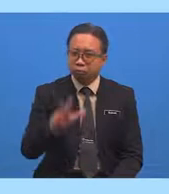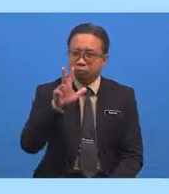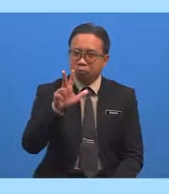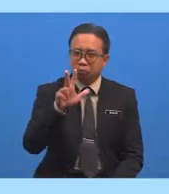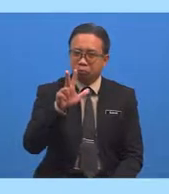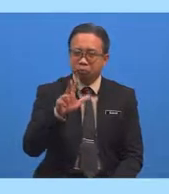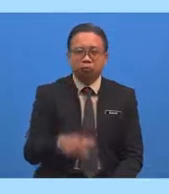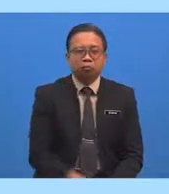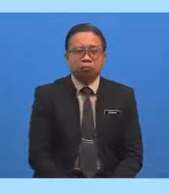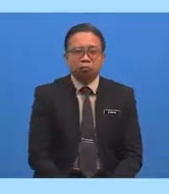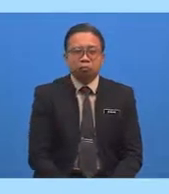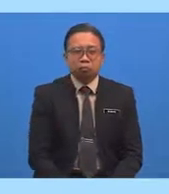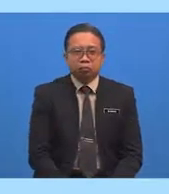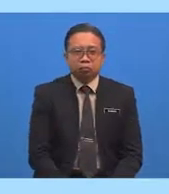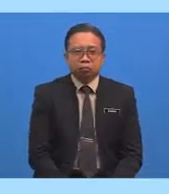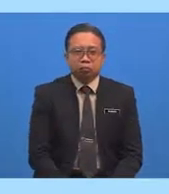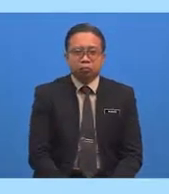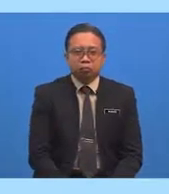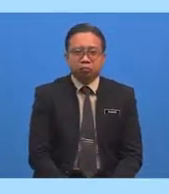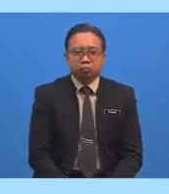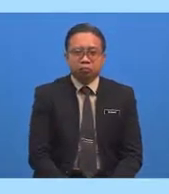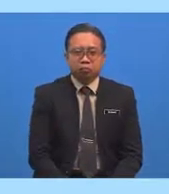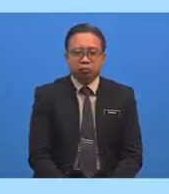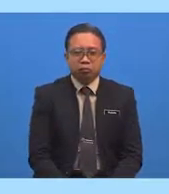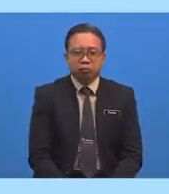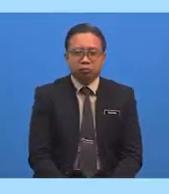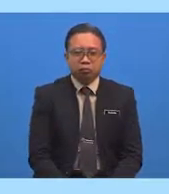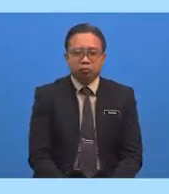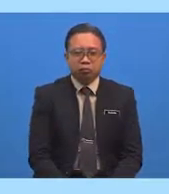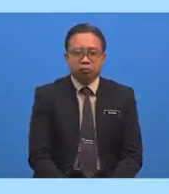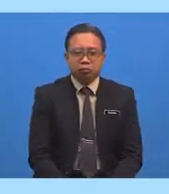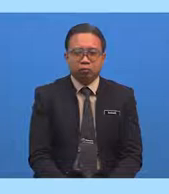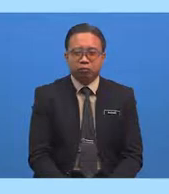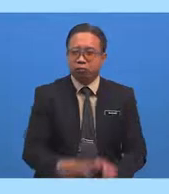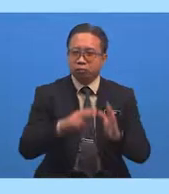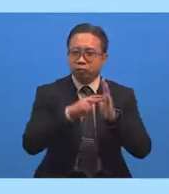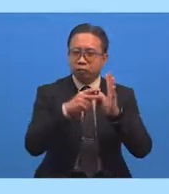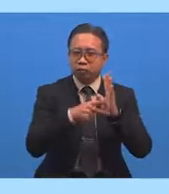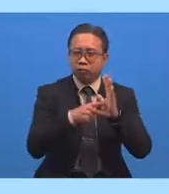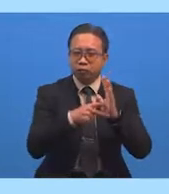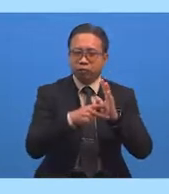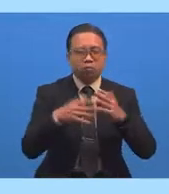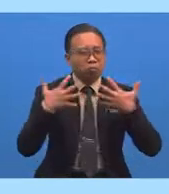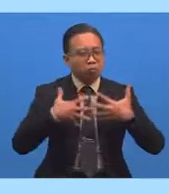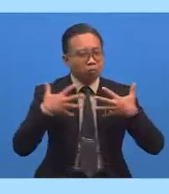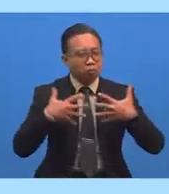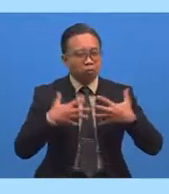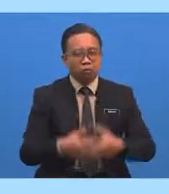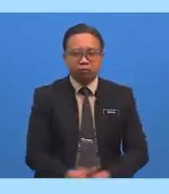ketiga Ialah Al-jubnu Yang bermaksud Pengecut